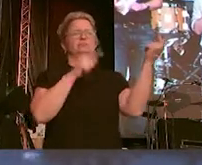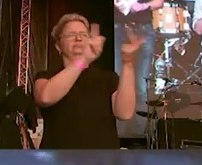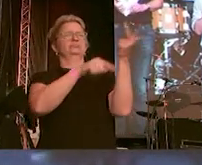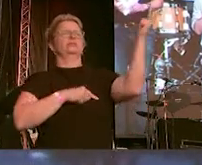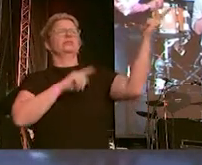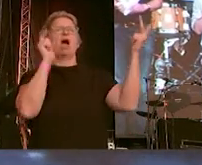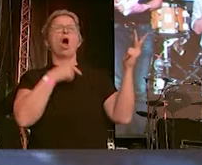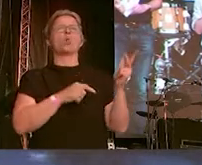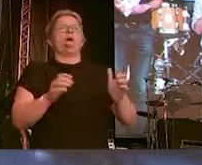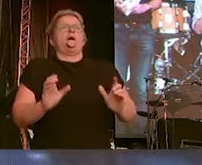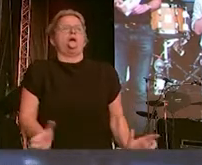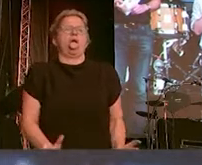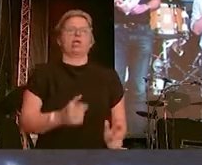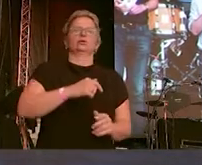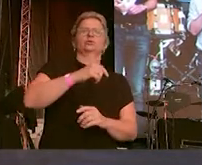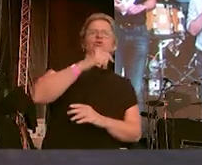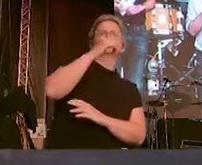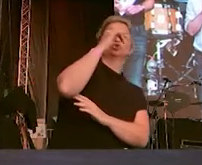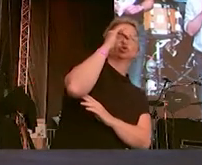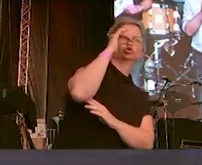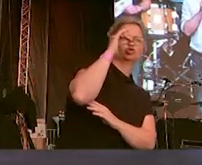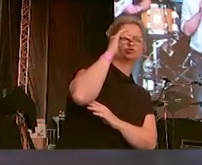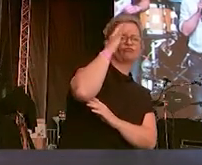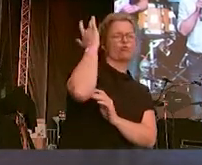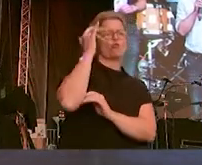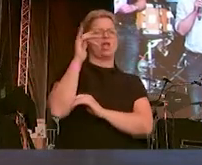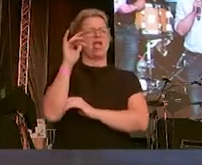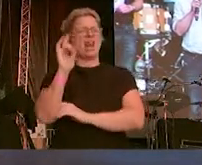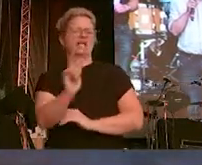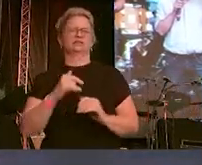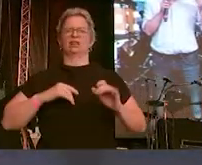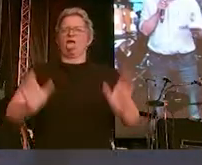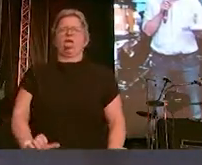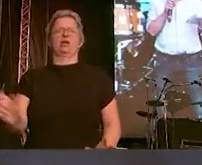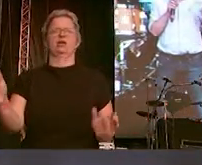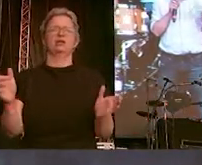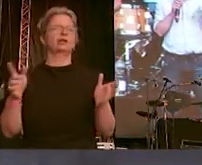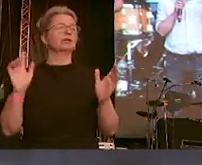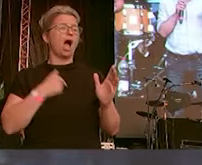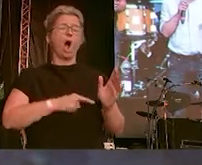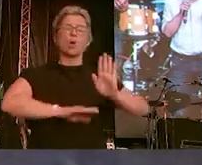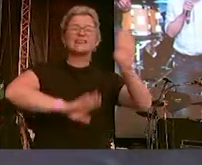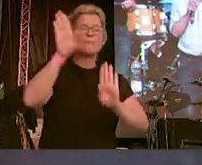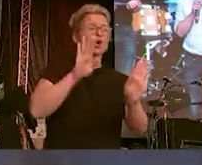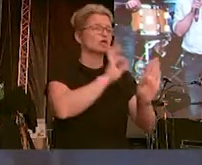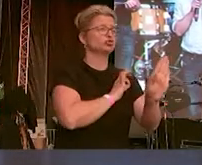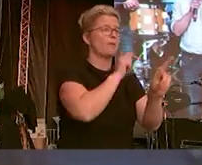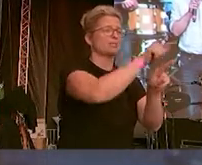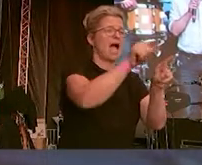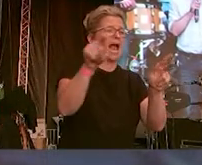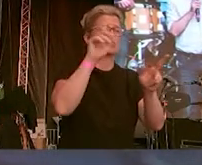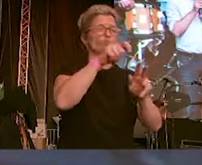und deswegen müssen wir alle mobilisieren und die demokratischen Parteien wählen.